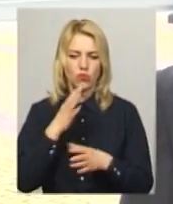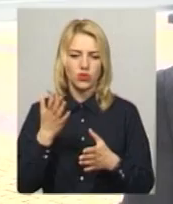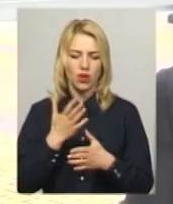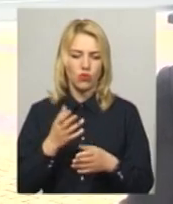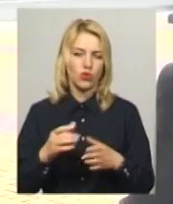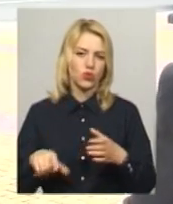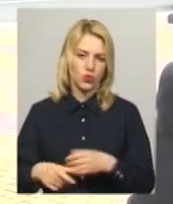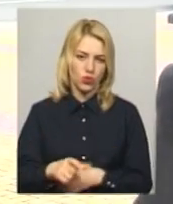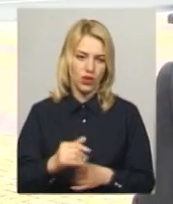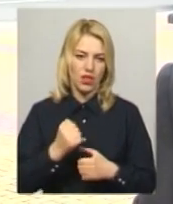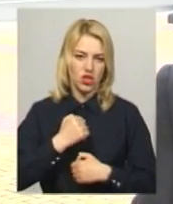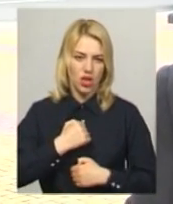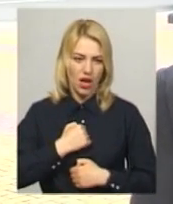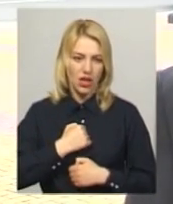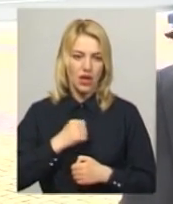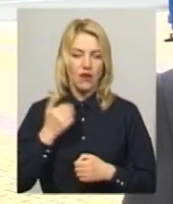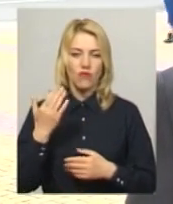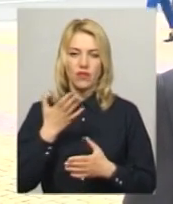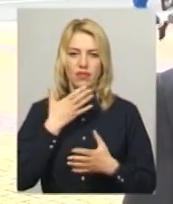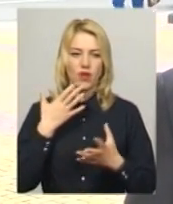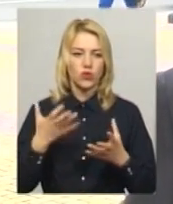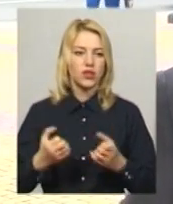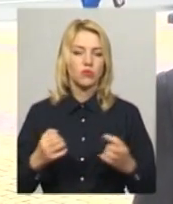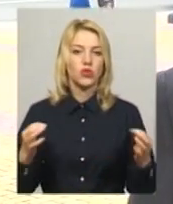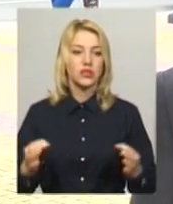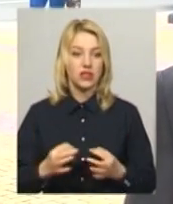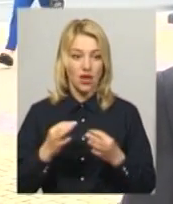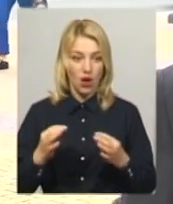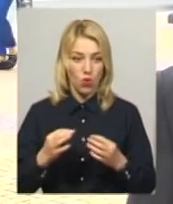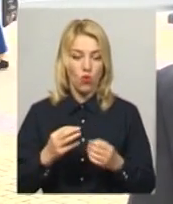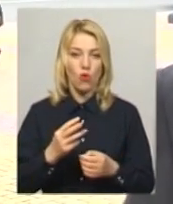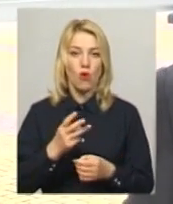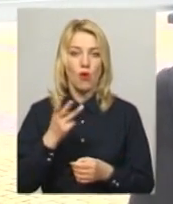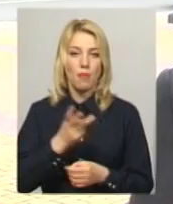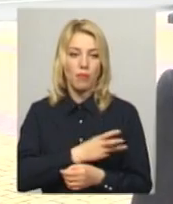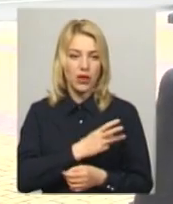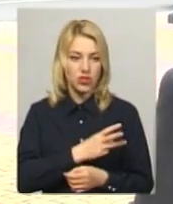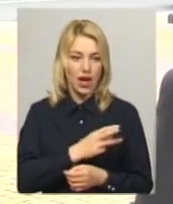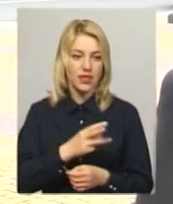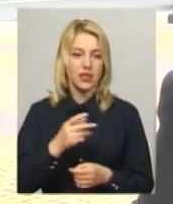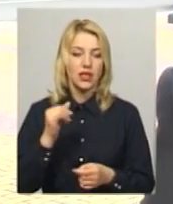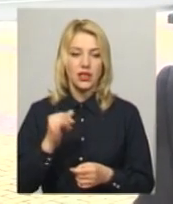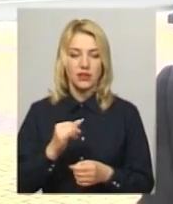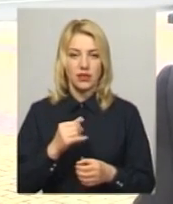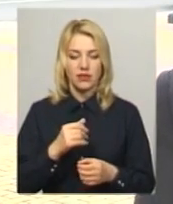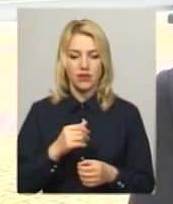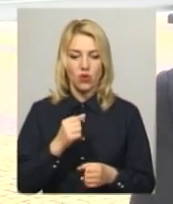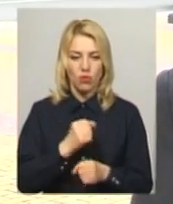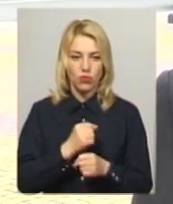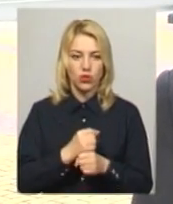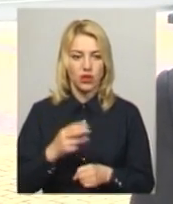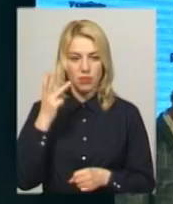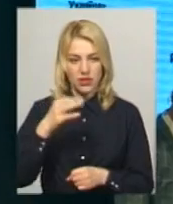жаль, вони не отримали ніякого бажання, вони побачили бажання роботи Хмельницької